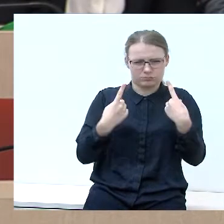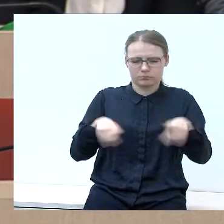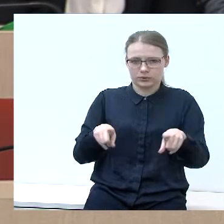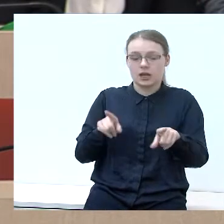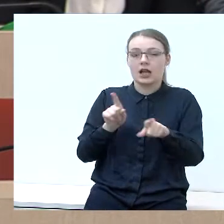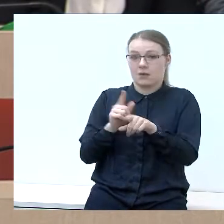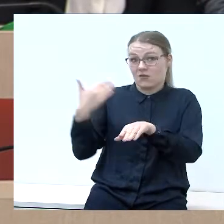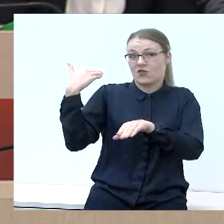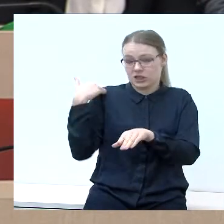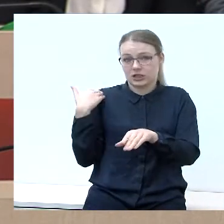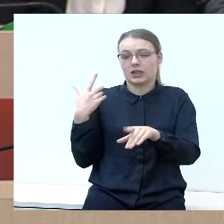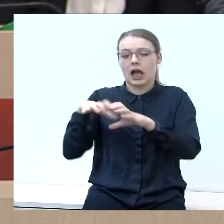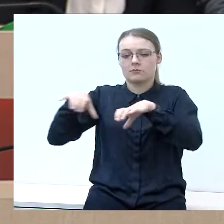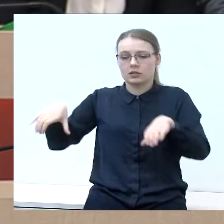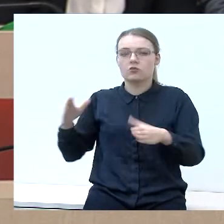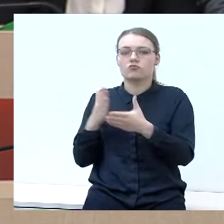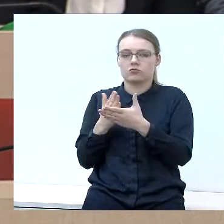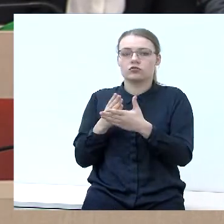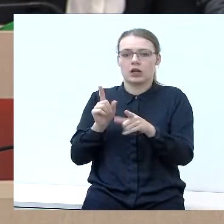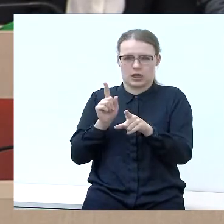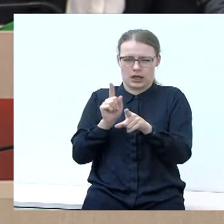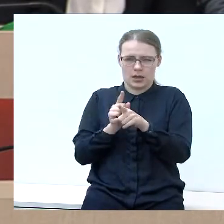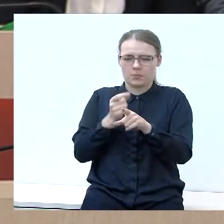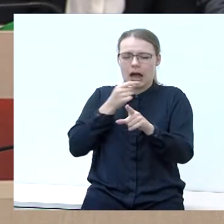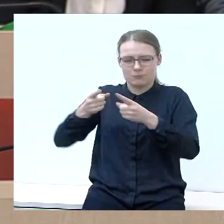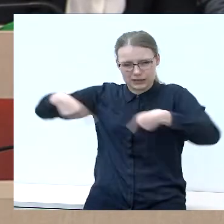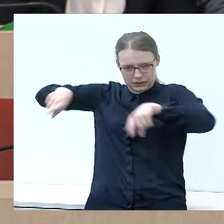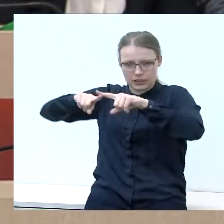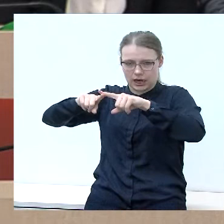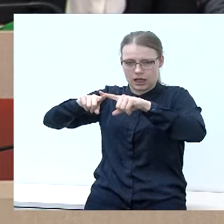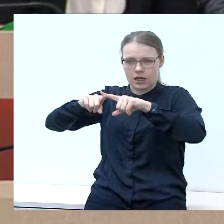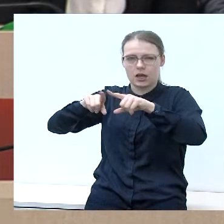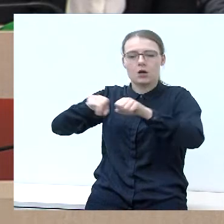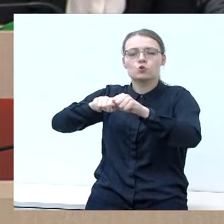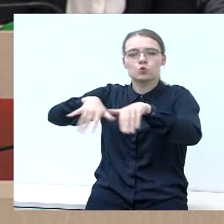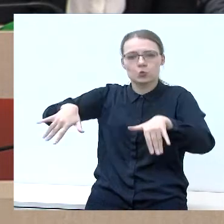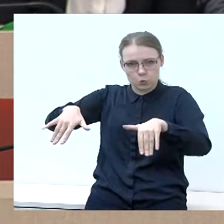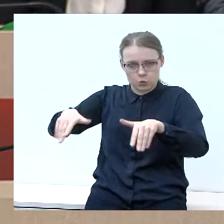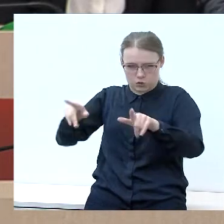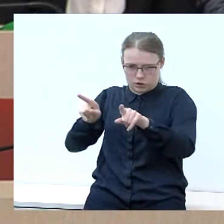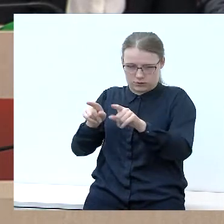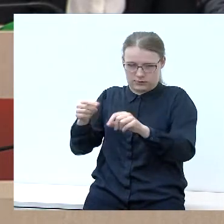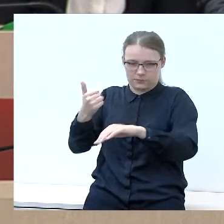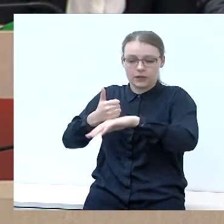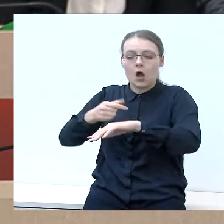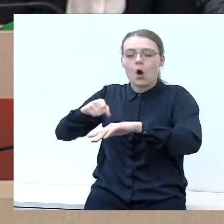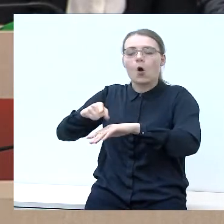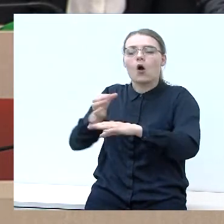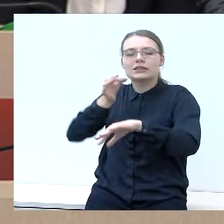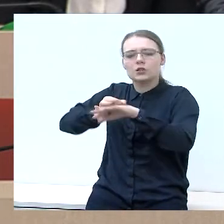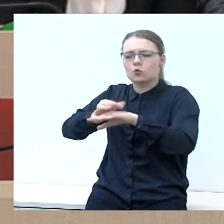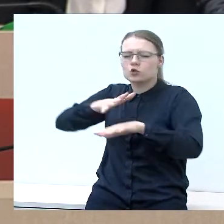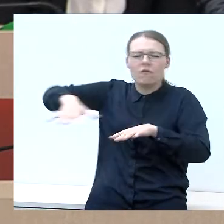buvo vyriausybės, struktūrinis padalinys apskritija. Ir jinai buvo atsakinga už visos apskritės veiklą,